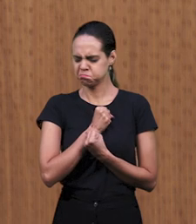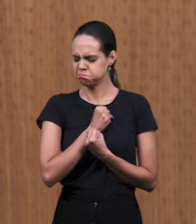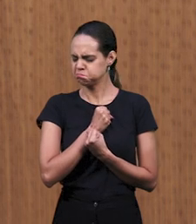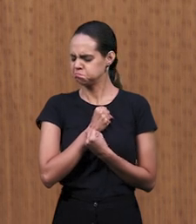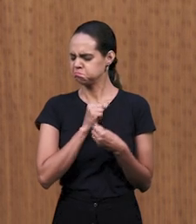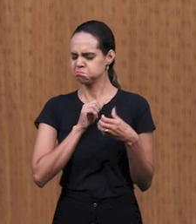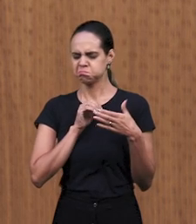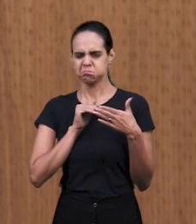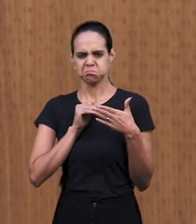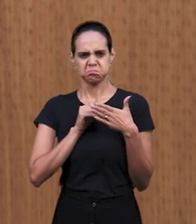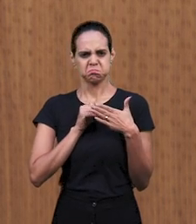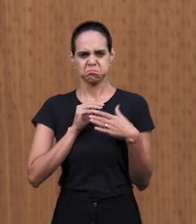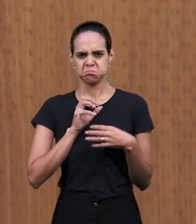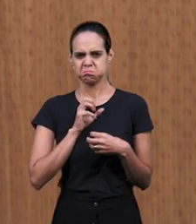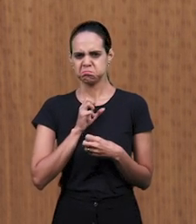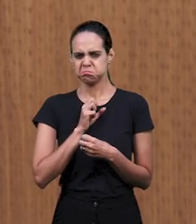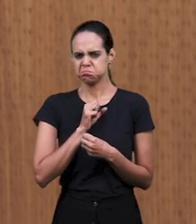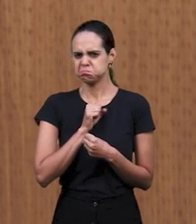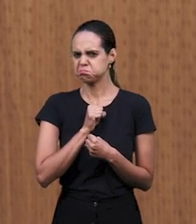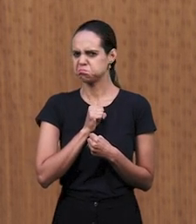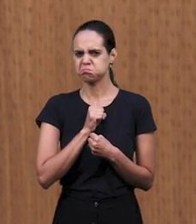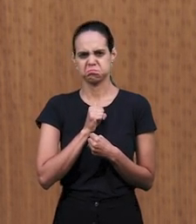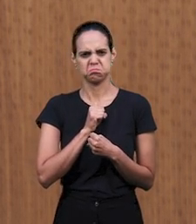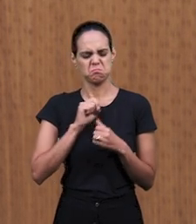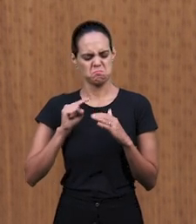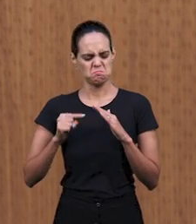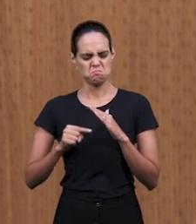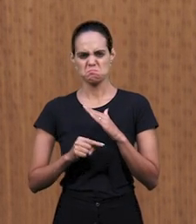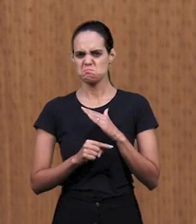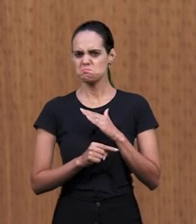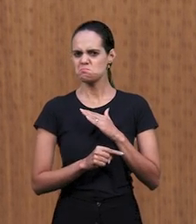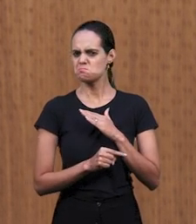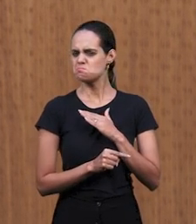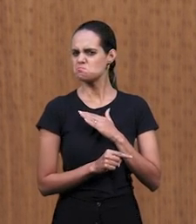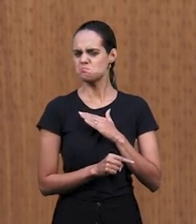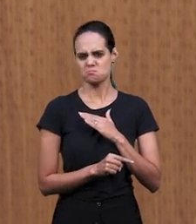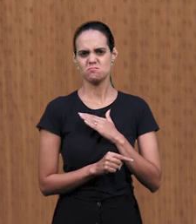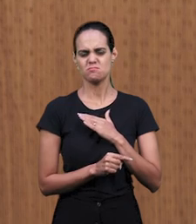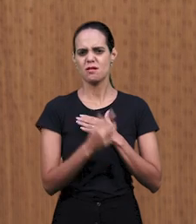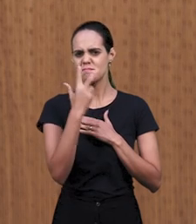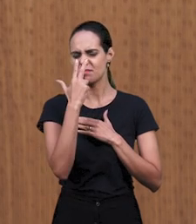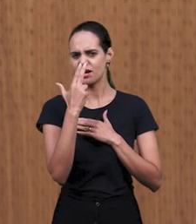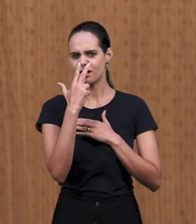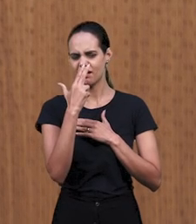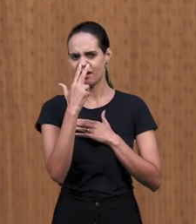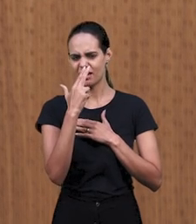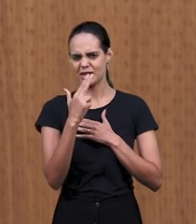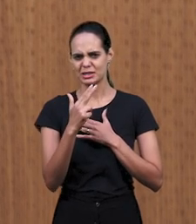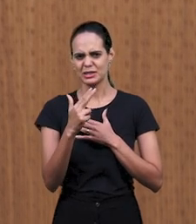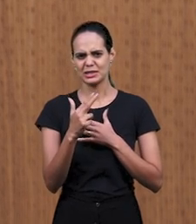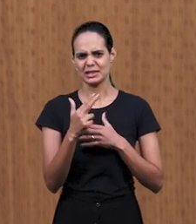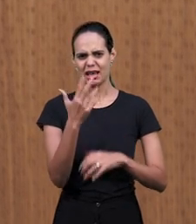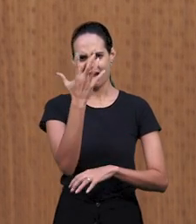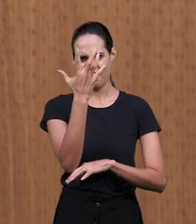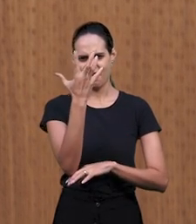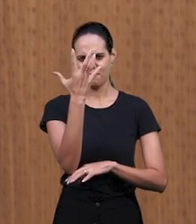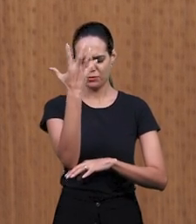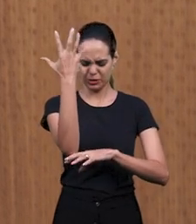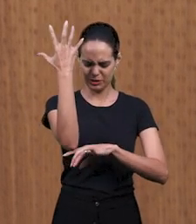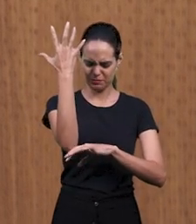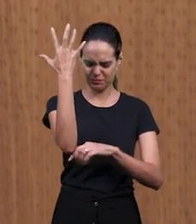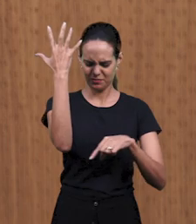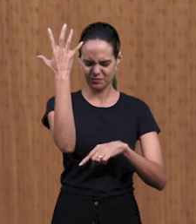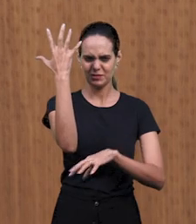Горечь, эти, корень, да, горький, почему корень? Потому что он сокрыт в сердце, его никто не